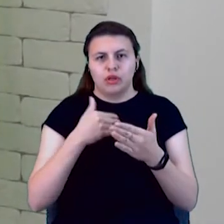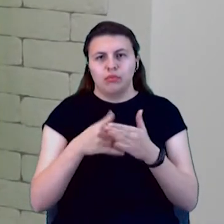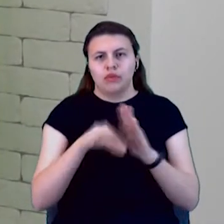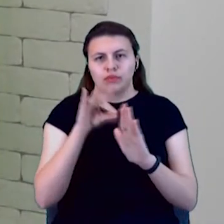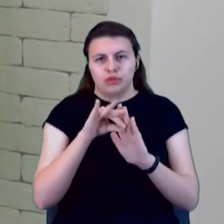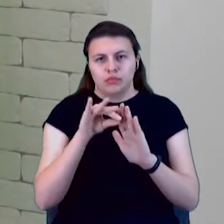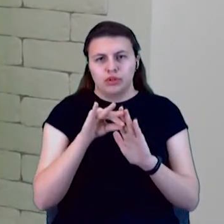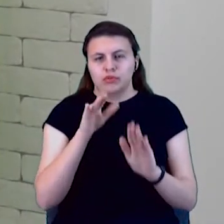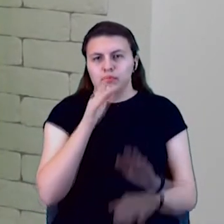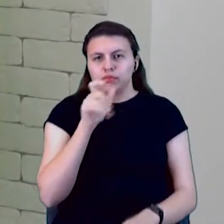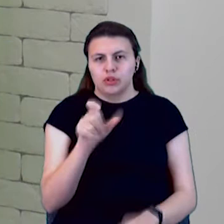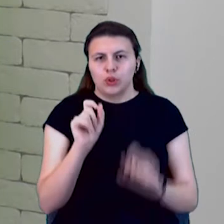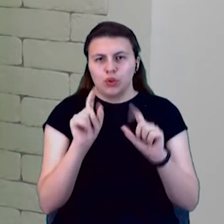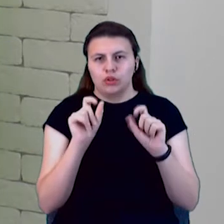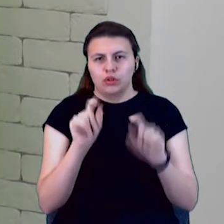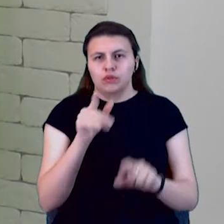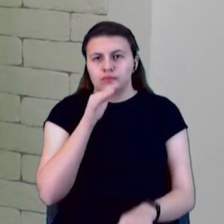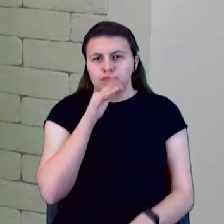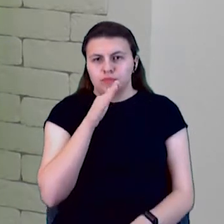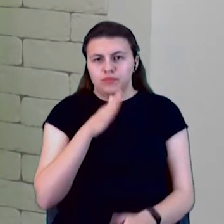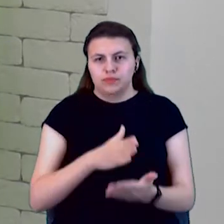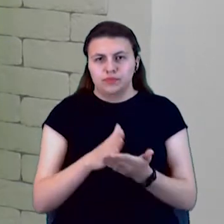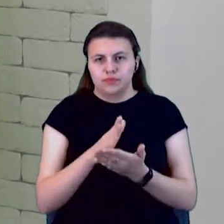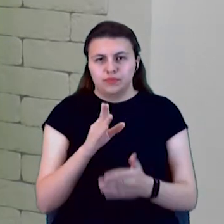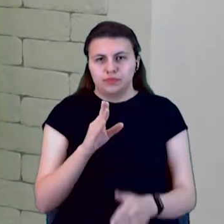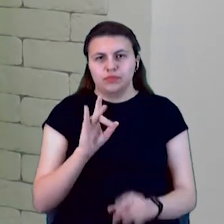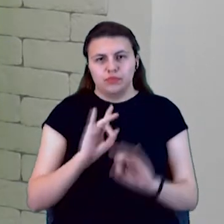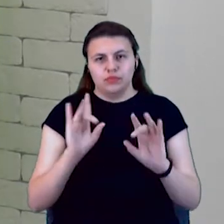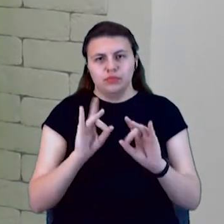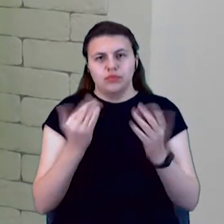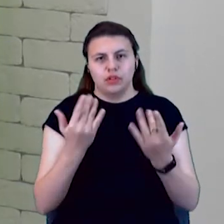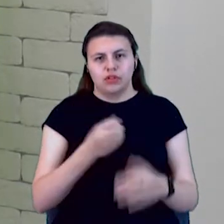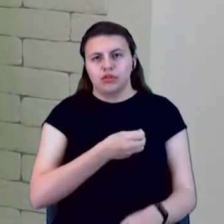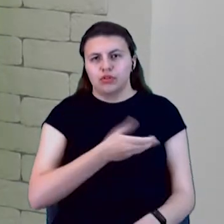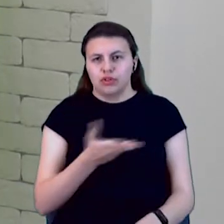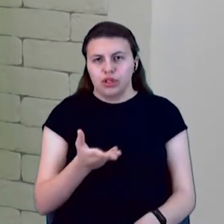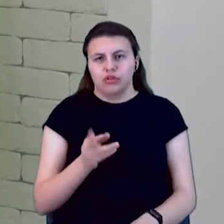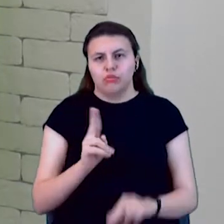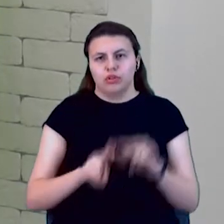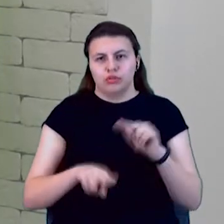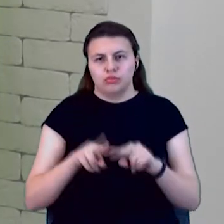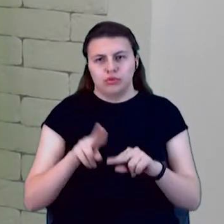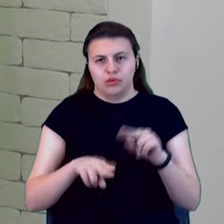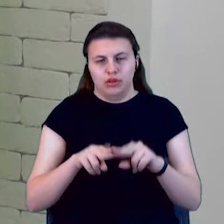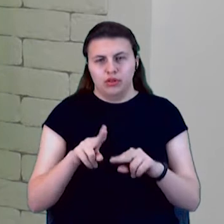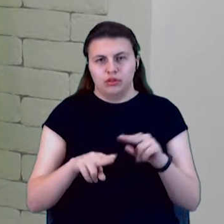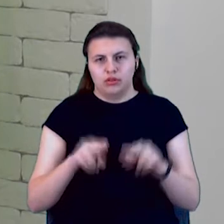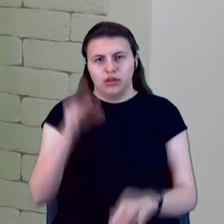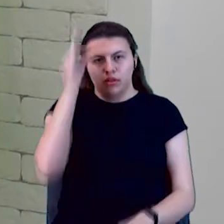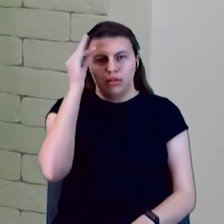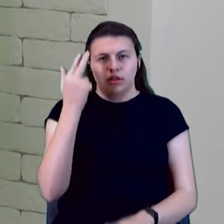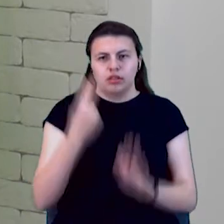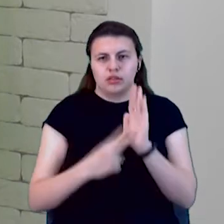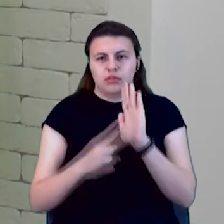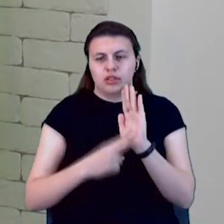золотий час для політиків-популістів, які розповідають, наскільки вони щедро побудували. Нагадаємо, що 73% бюджету